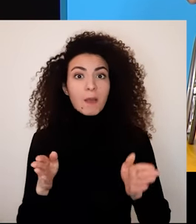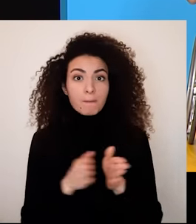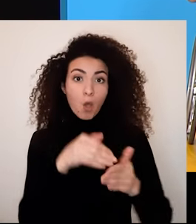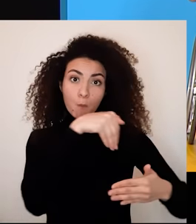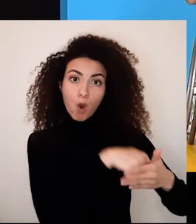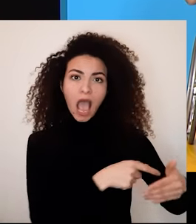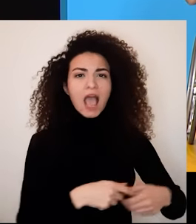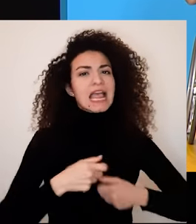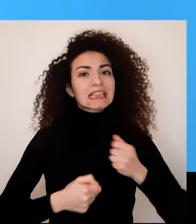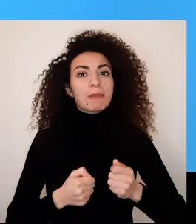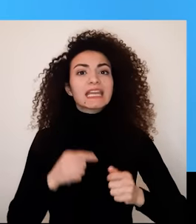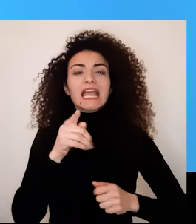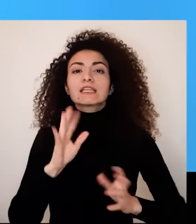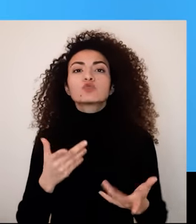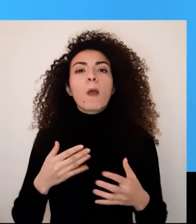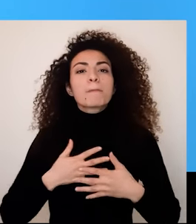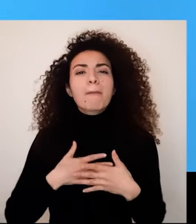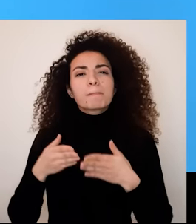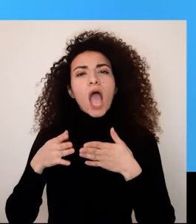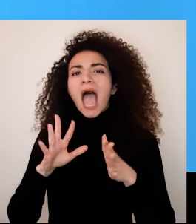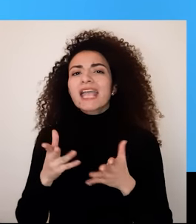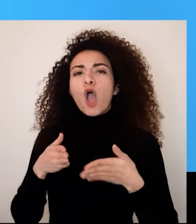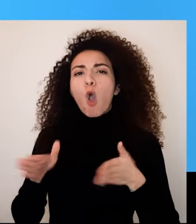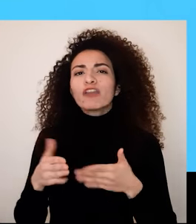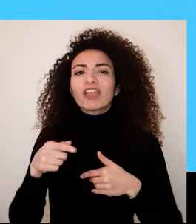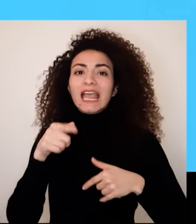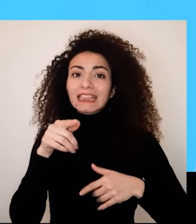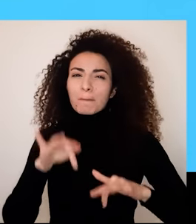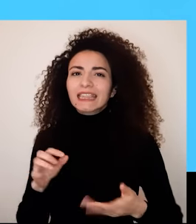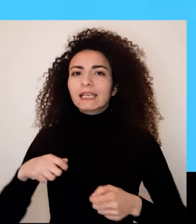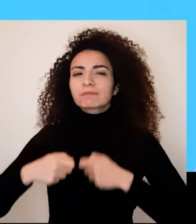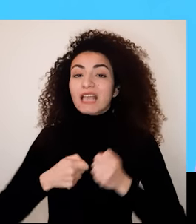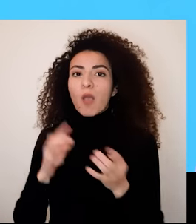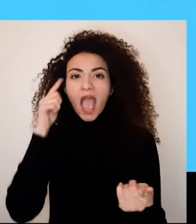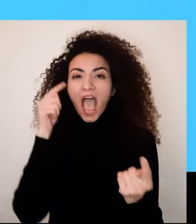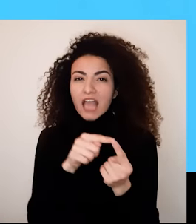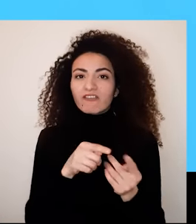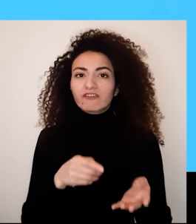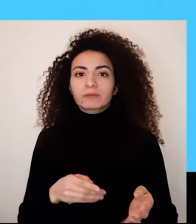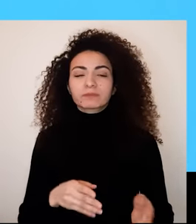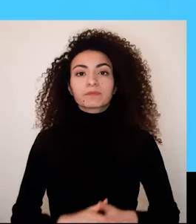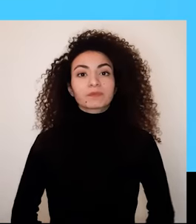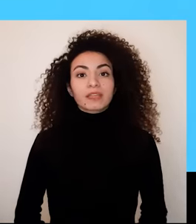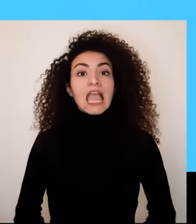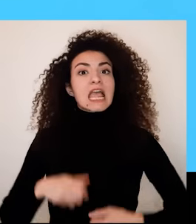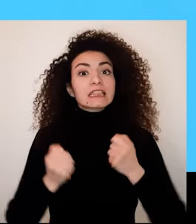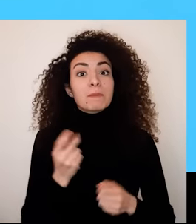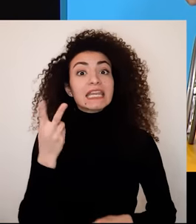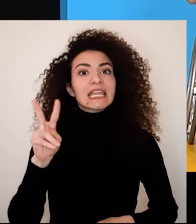مجالات بالحياة هي الأهم بالنسبة إليك و لسعاتك بتلاقي تمرين بيت السعادة بالملحق بعد إيجاد المجال اللي بترغبي بتنميته من